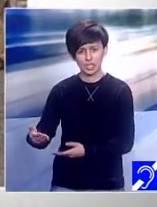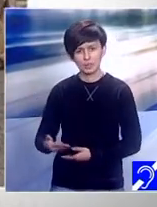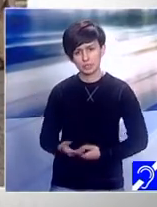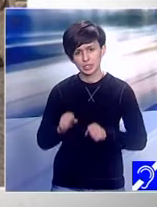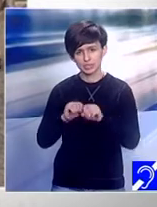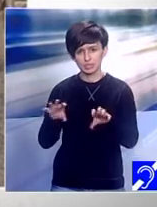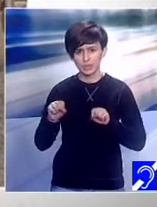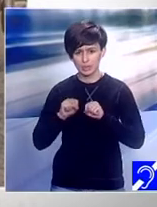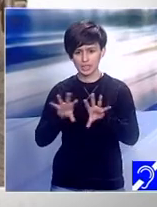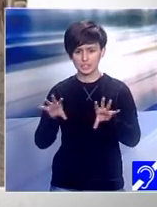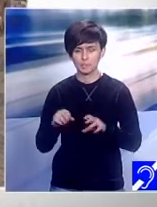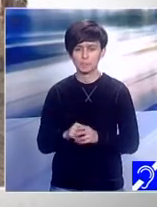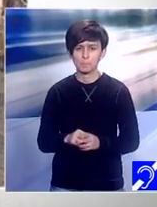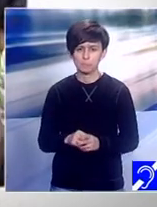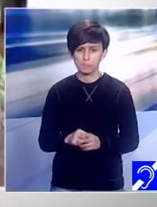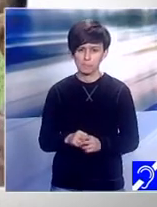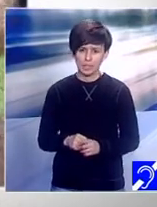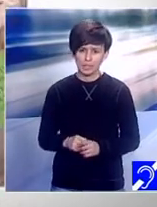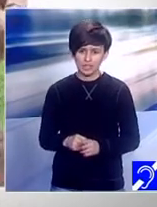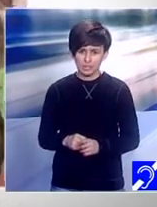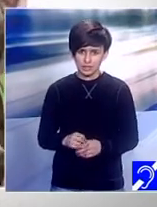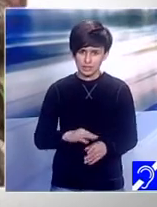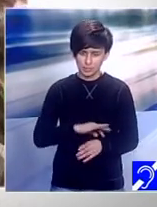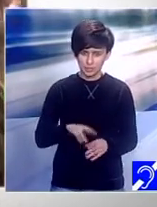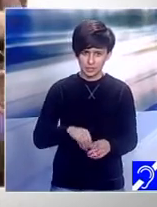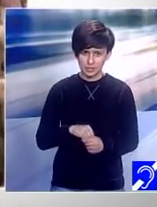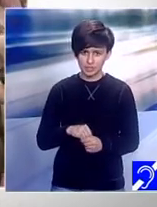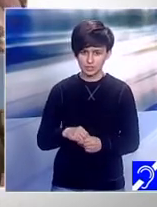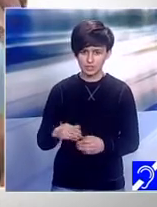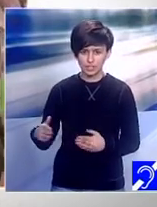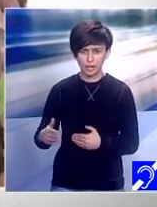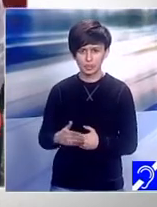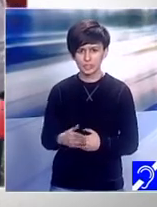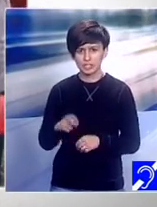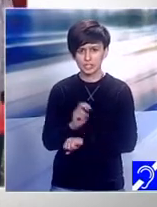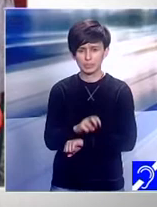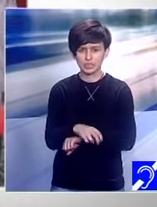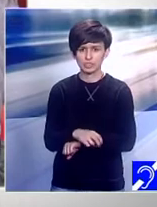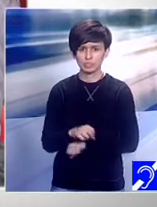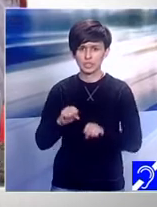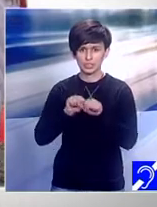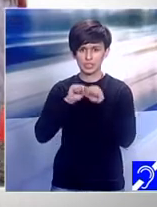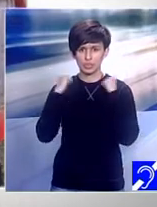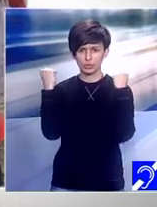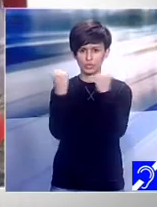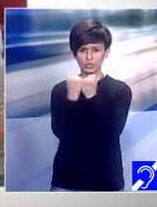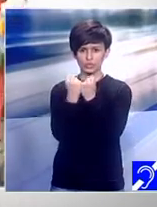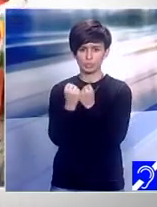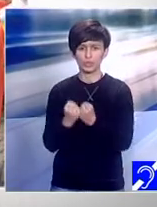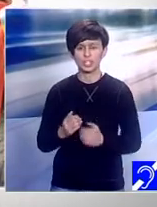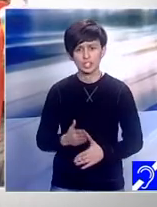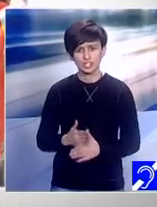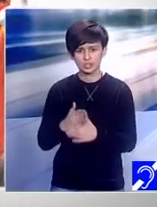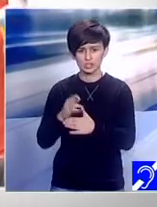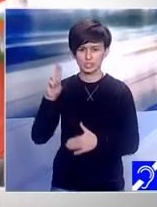aceeași zi părinții și aparținătorii au participat la workshop-uri susținute de profesori de la Universitatea Babes-Boiei. Au adus un plus de